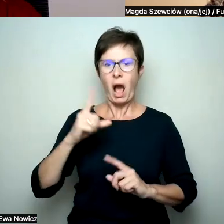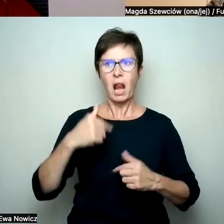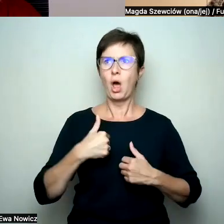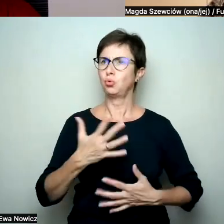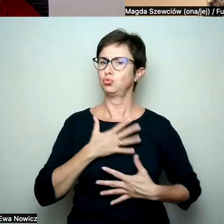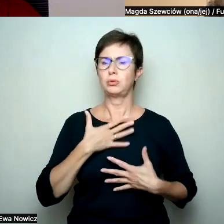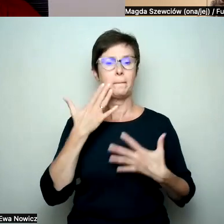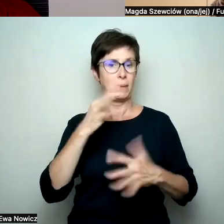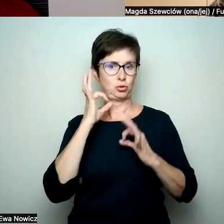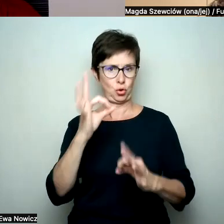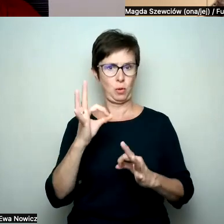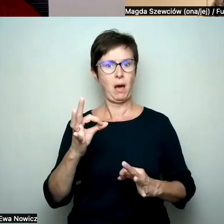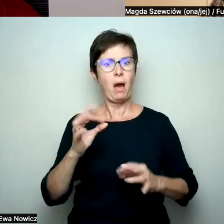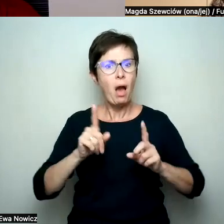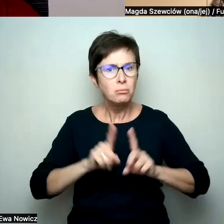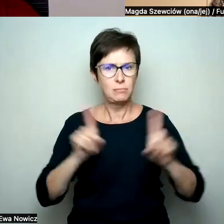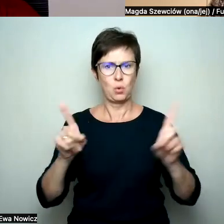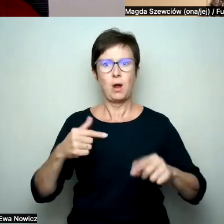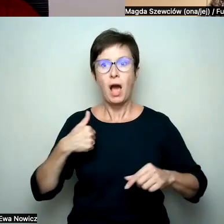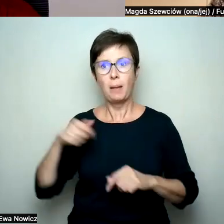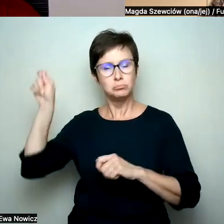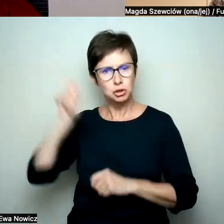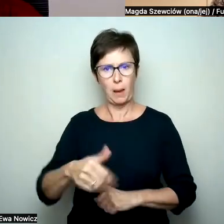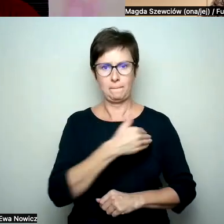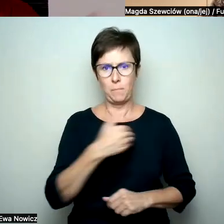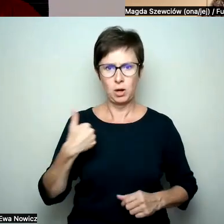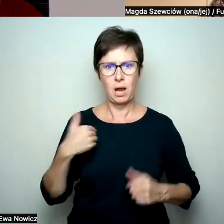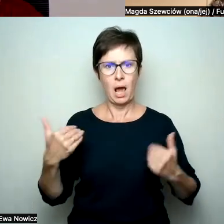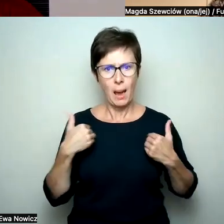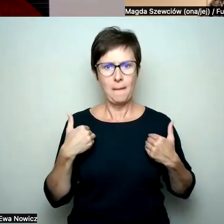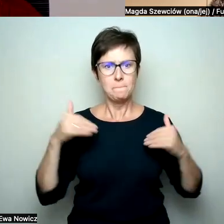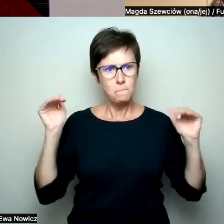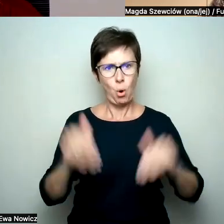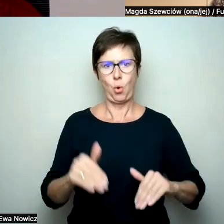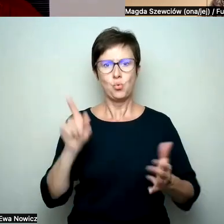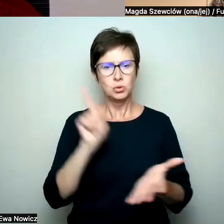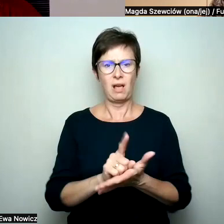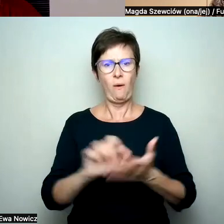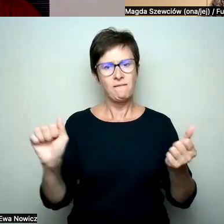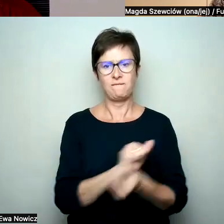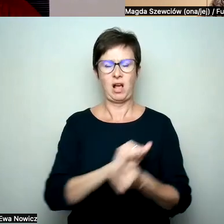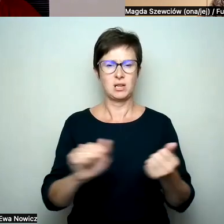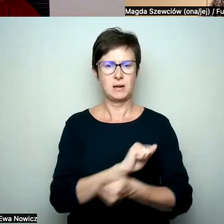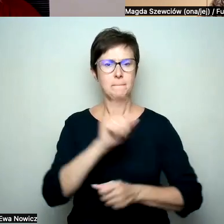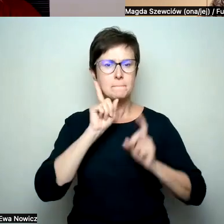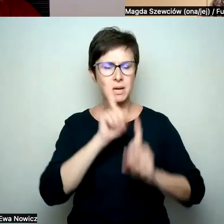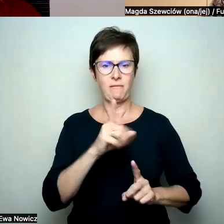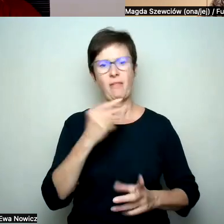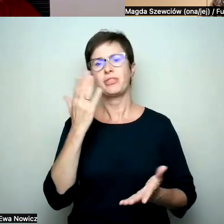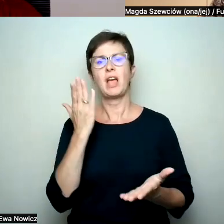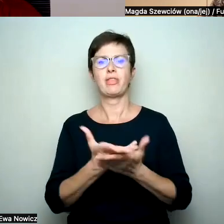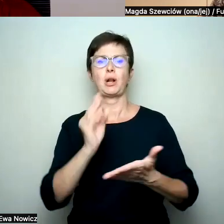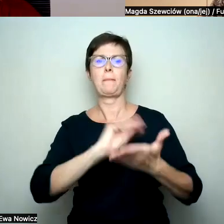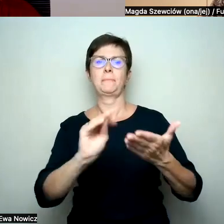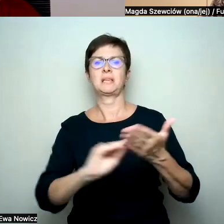tym, że byłam w Polsce, kiedy to wszystko się działo, że mogłam już walczyć, czy w jakiś sposób wypowiadać się nie tylko słowem i